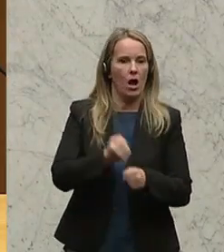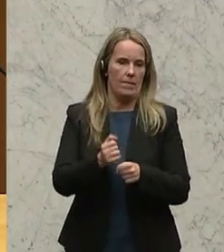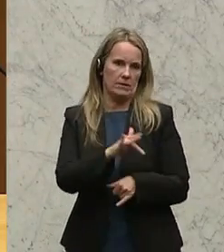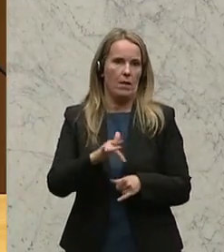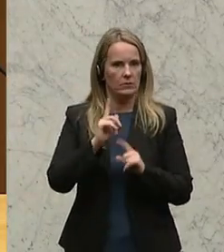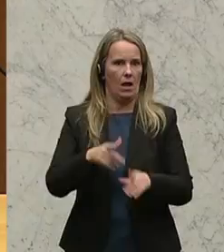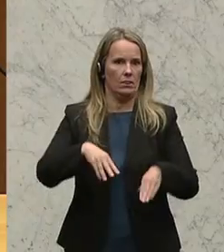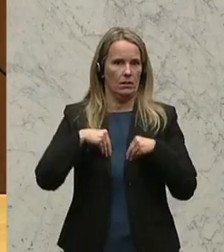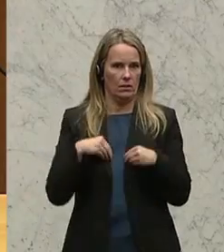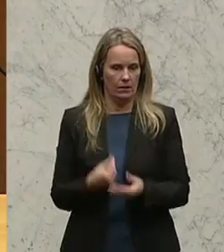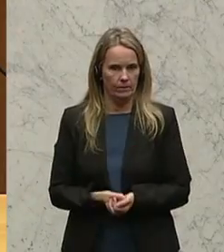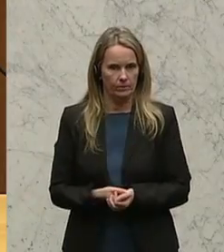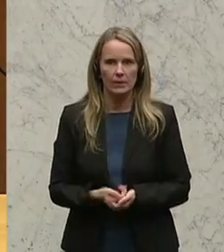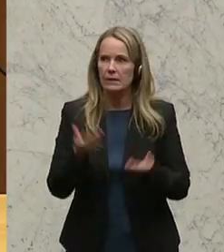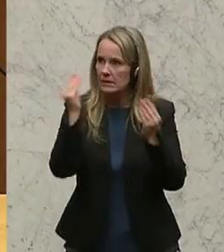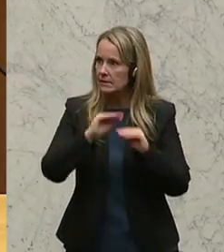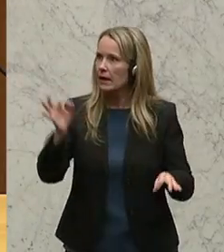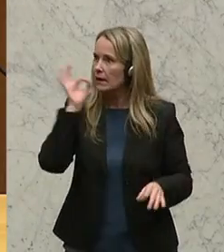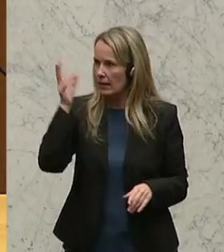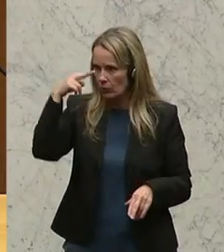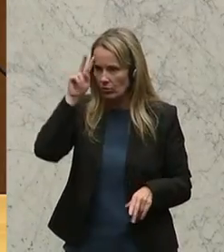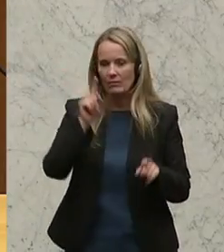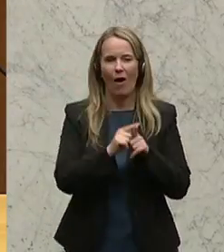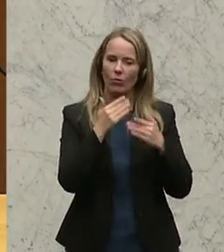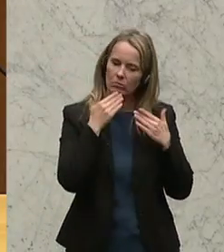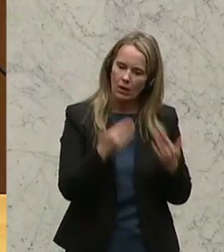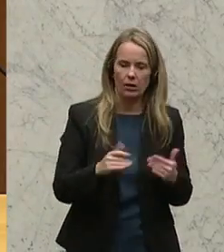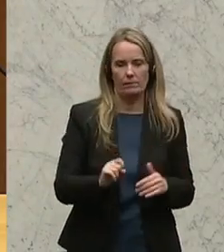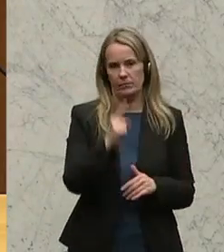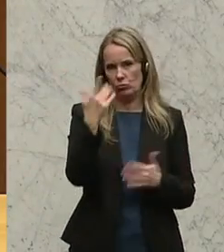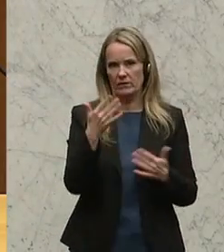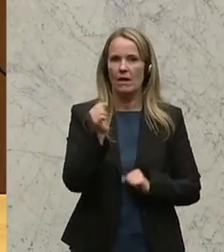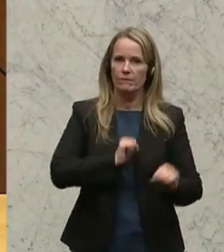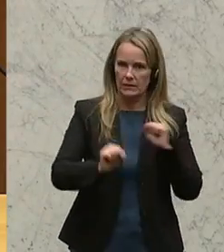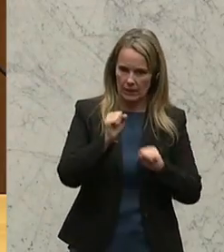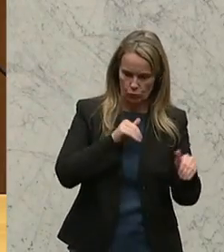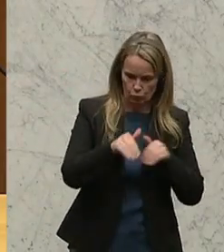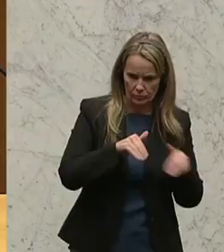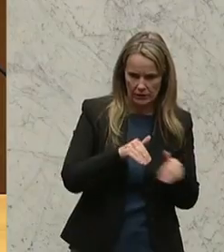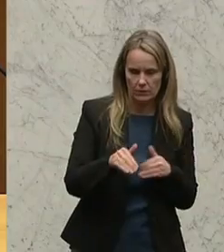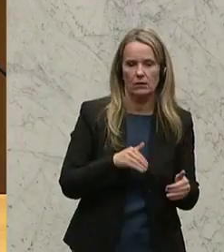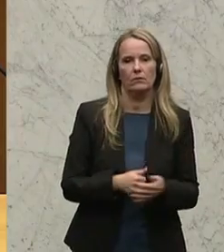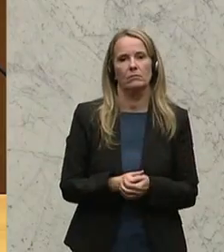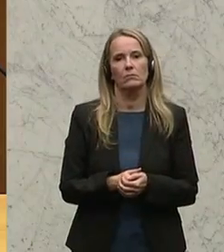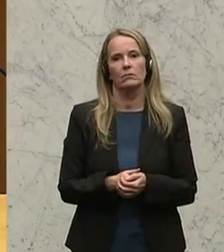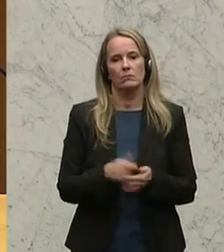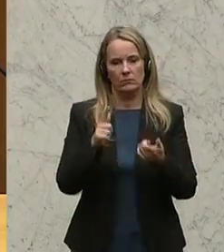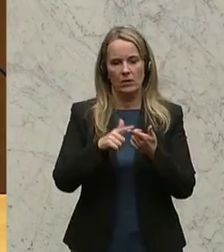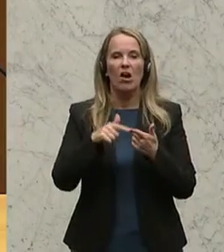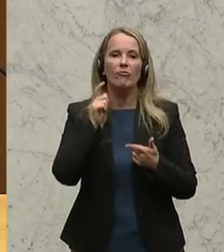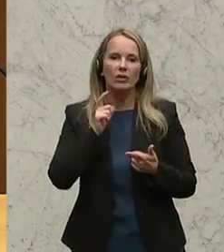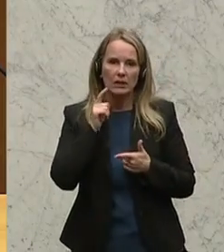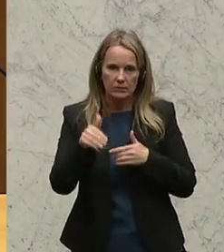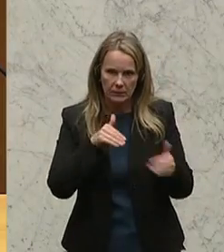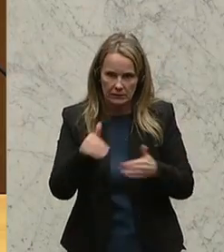wird. Meine sehr geehrten Damen und Herren, ich bedanke mich ausdrücklich beim Verteidigungsminister, beim